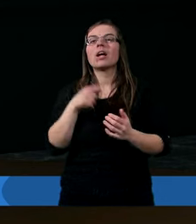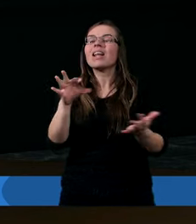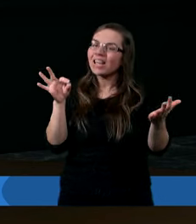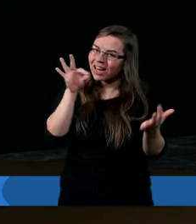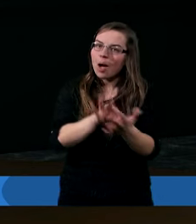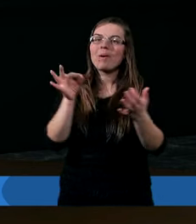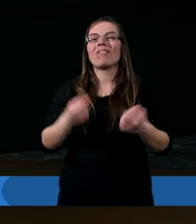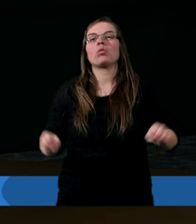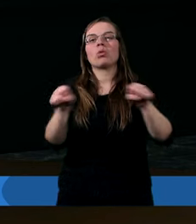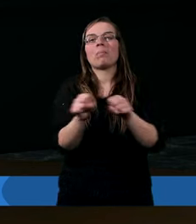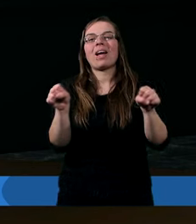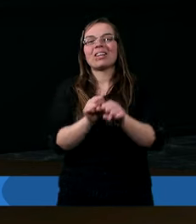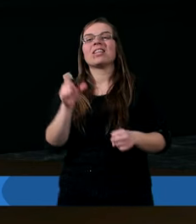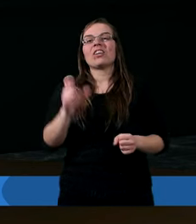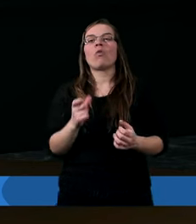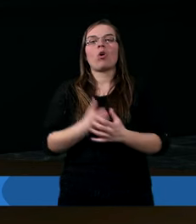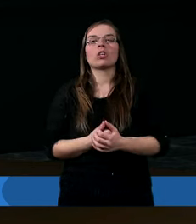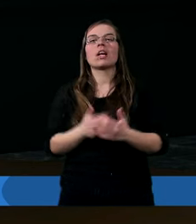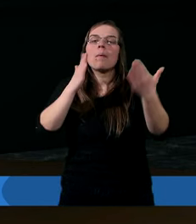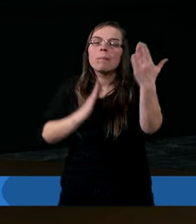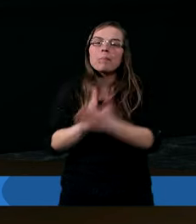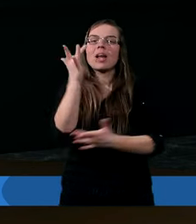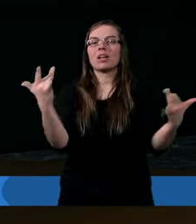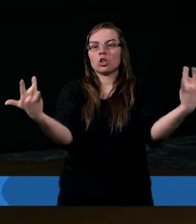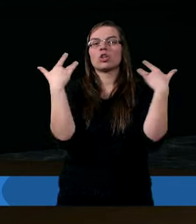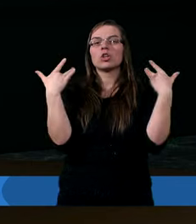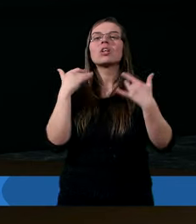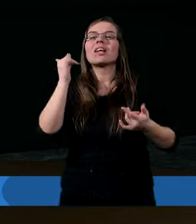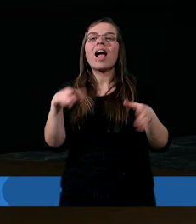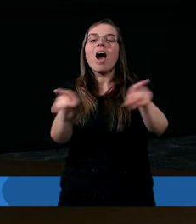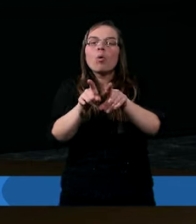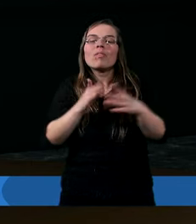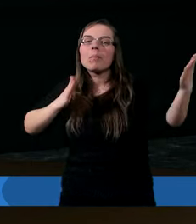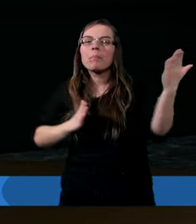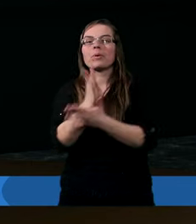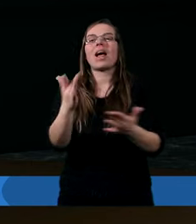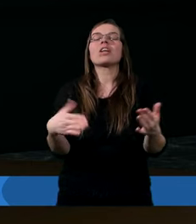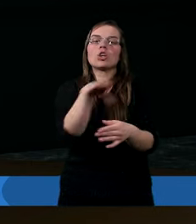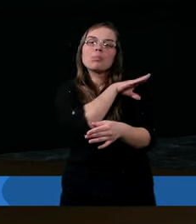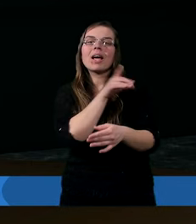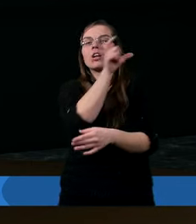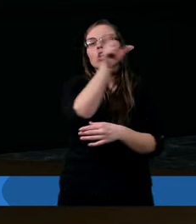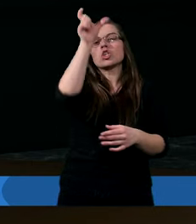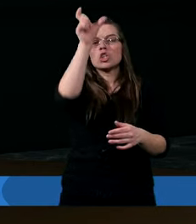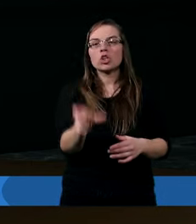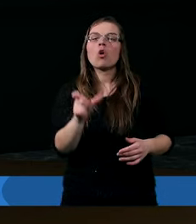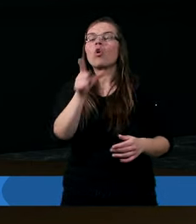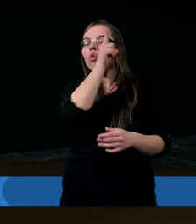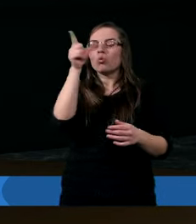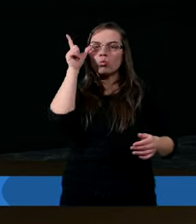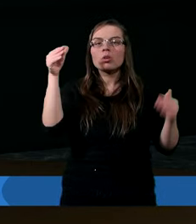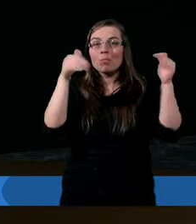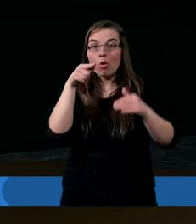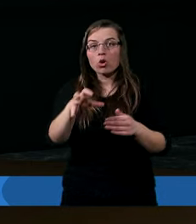Zapewnił sprawiedliwość przez życie, jak również przez śmierć krzyżową. I ludzie